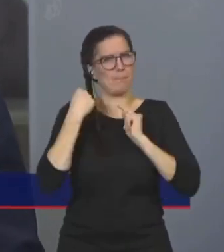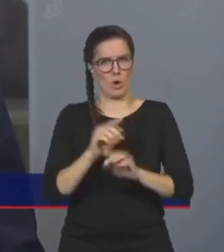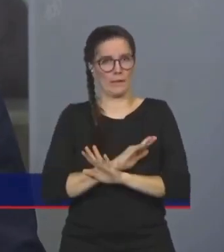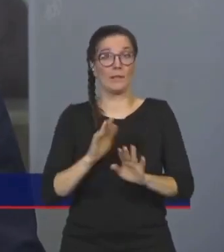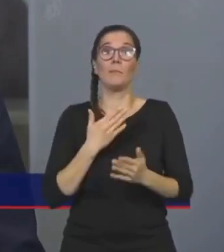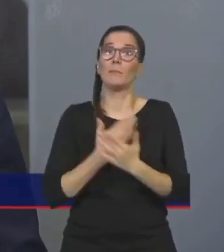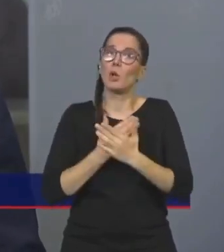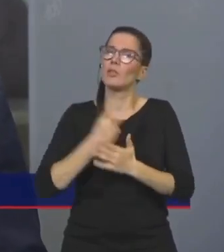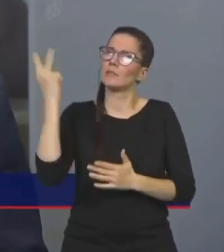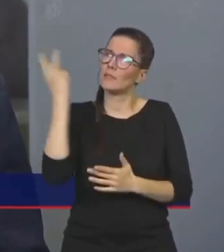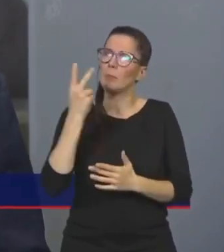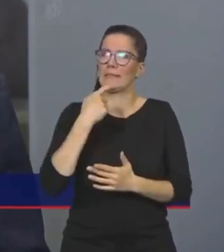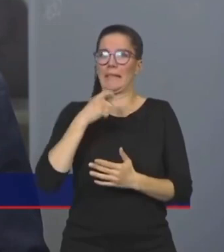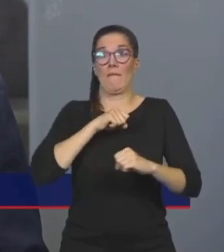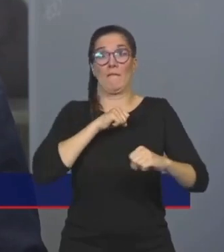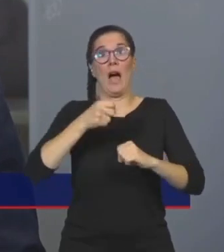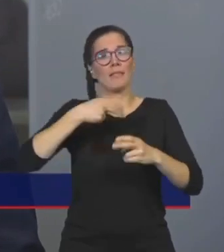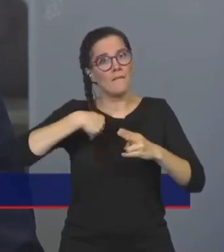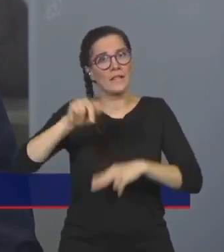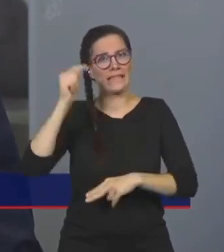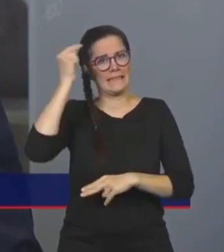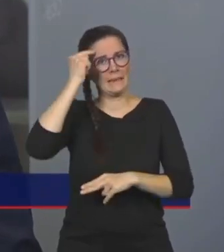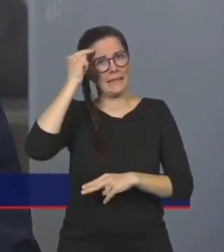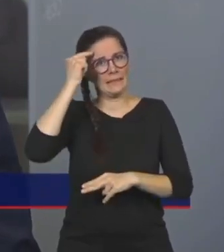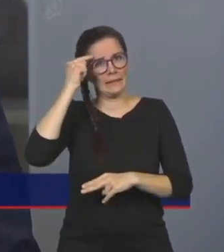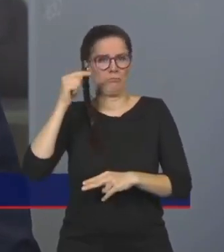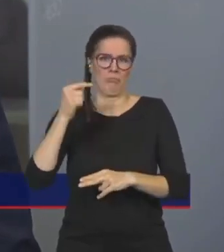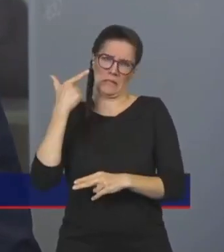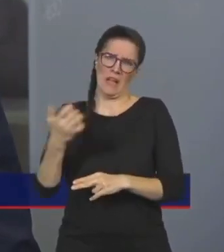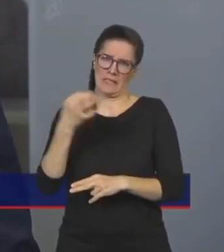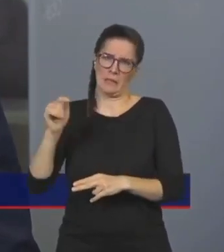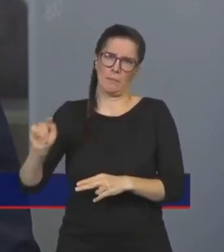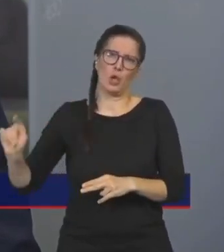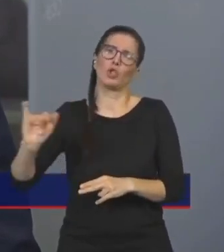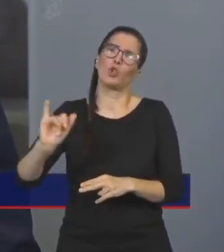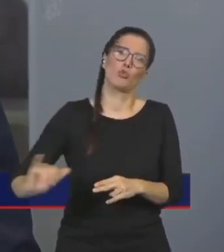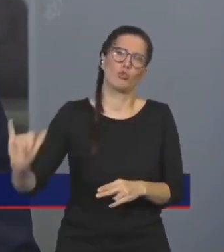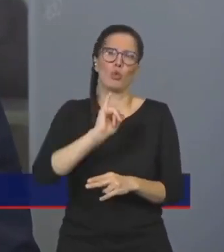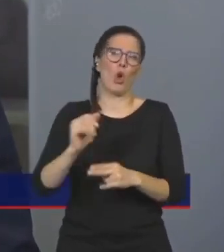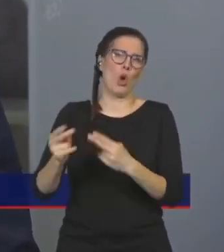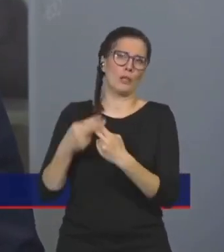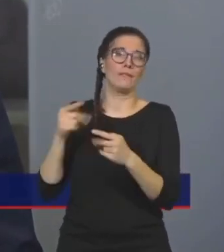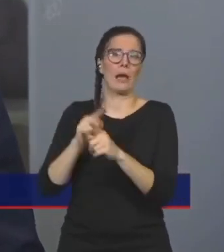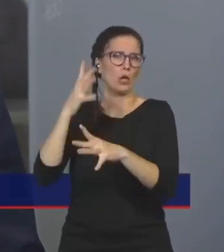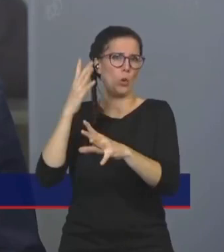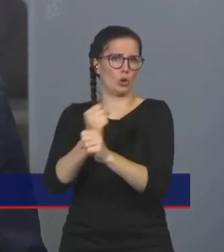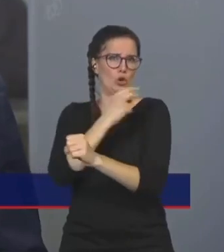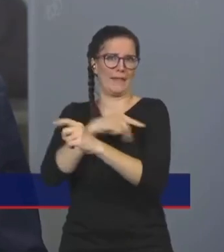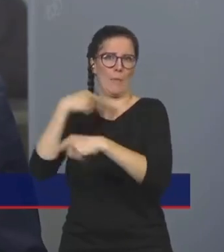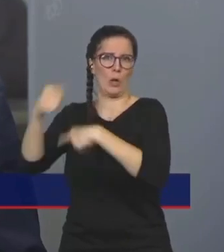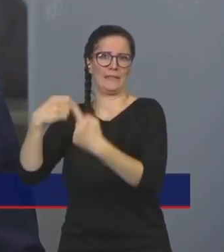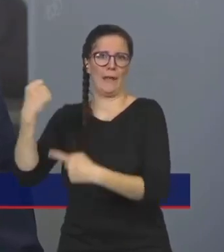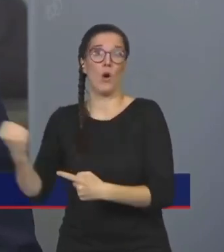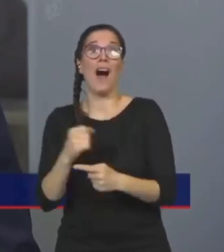říkáme, aby se vláda soustředila na ochranu těch cca 20% ohrožených a rizikových skupy na udržení zdravotního systému, ale tu většinu